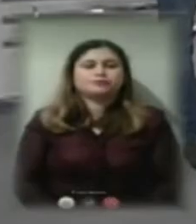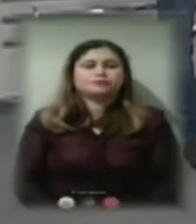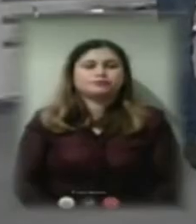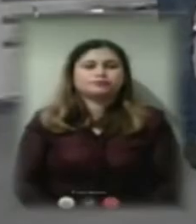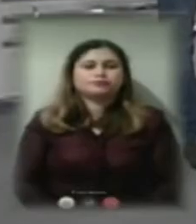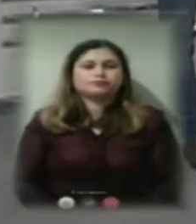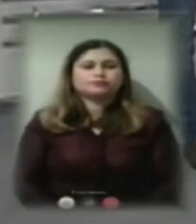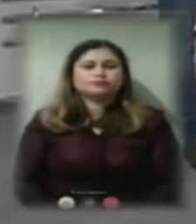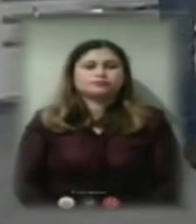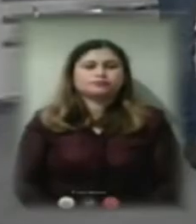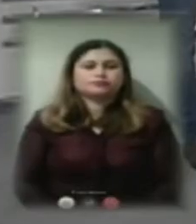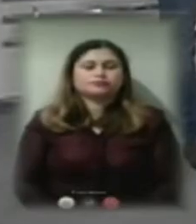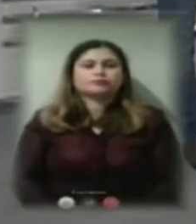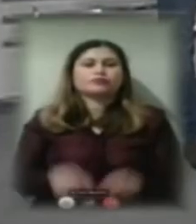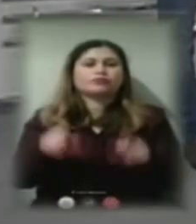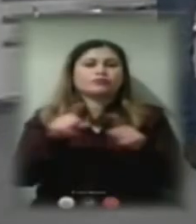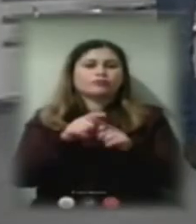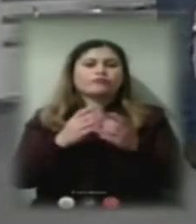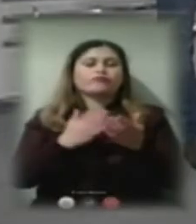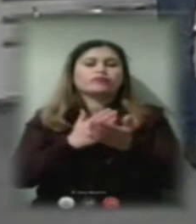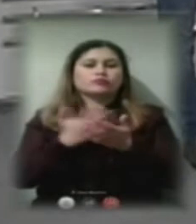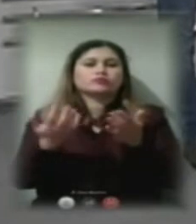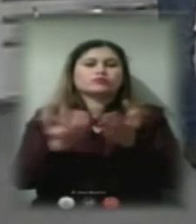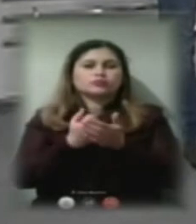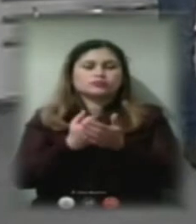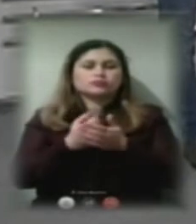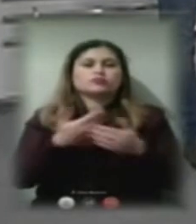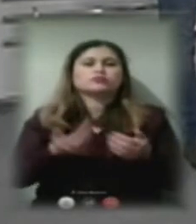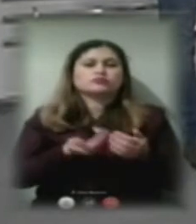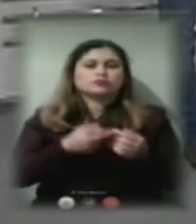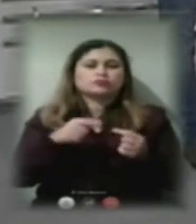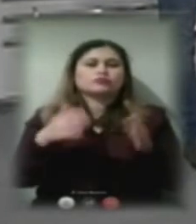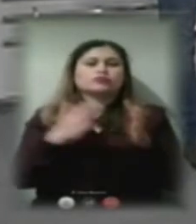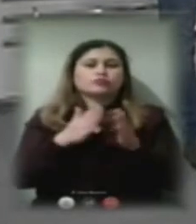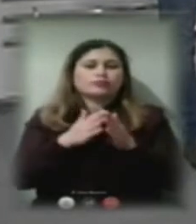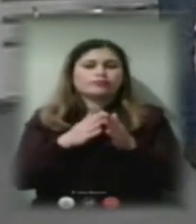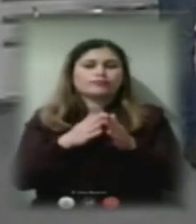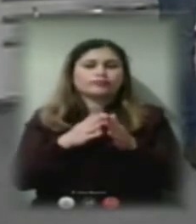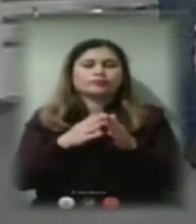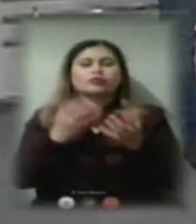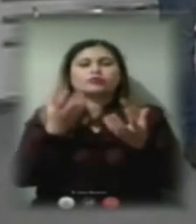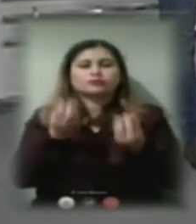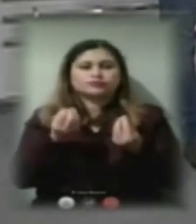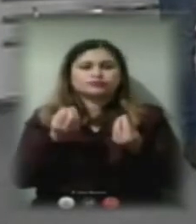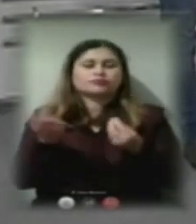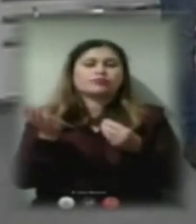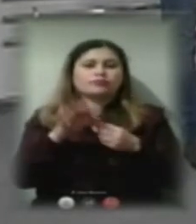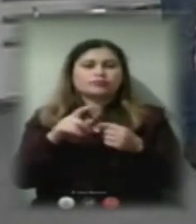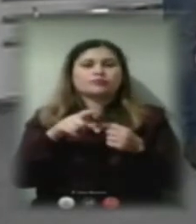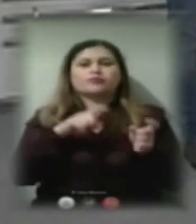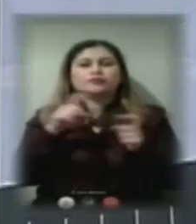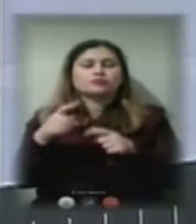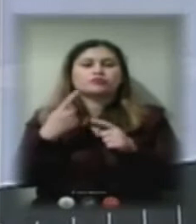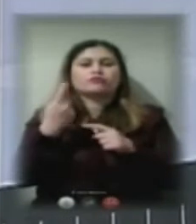Ось такий вихід знайшли для себе мешканці цього будинку. І ще тут давайте перейдемо тоді до одного питання. Це